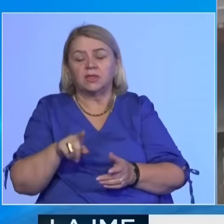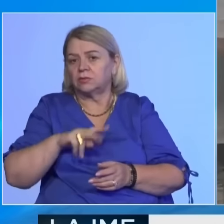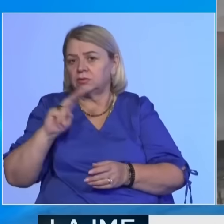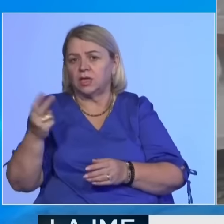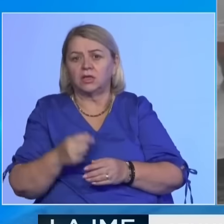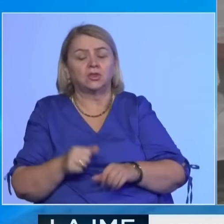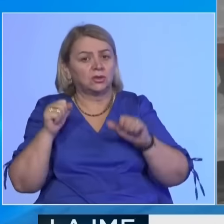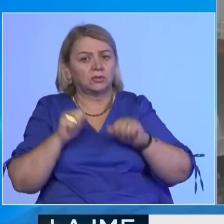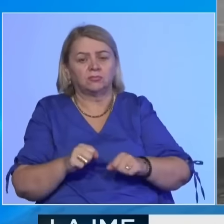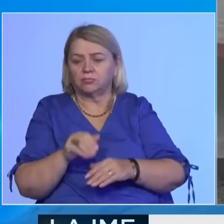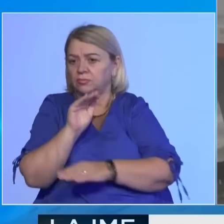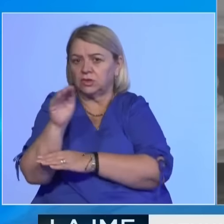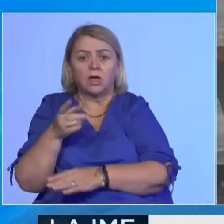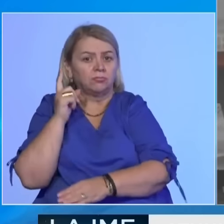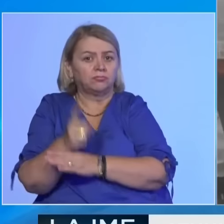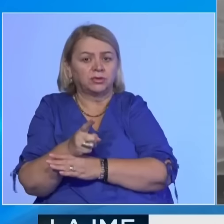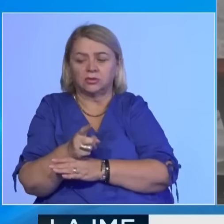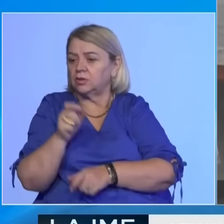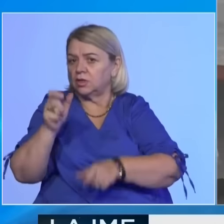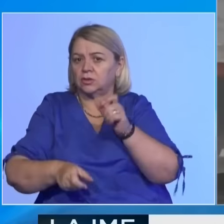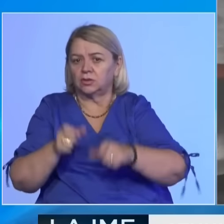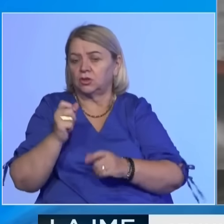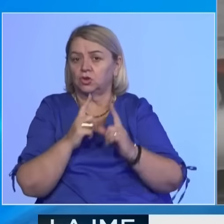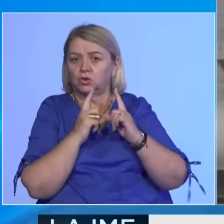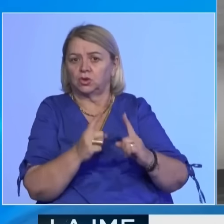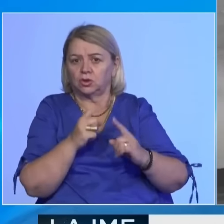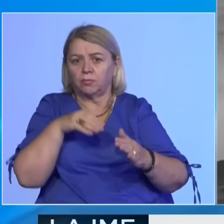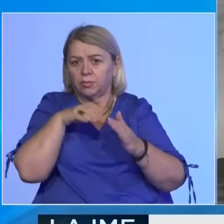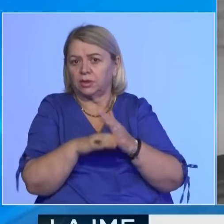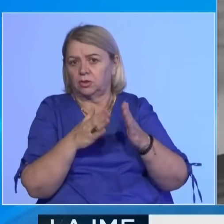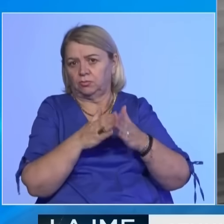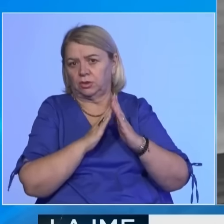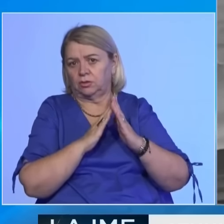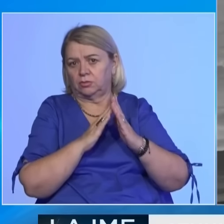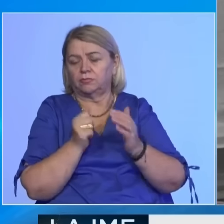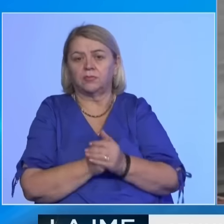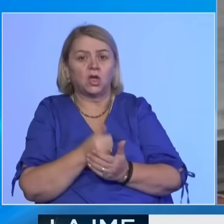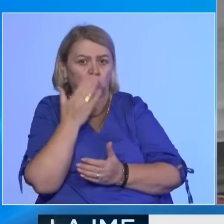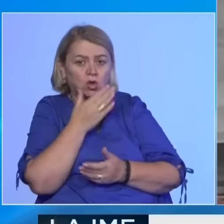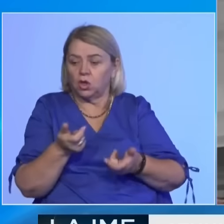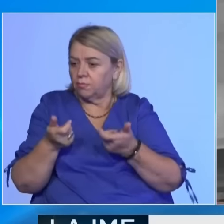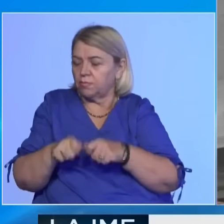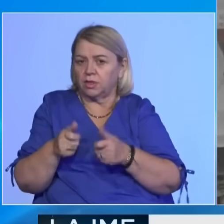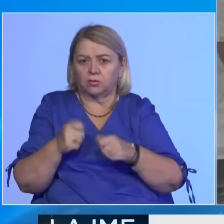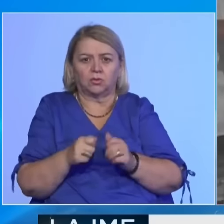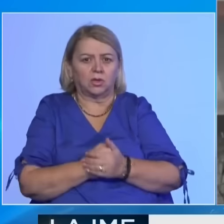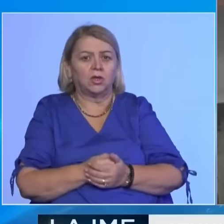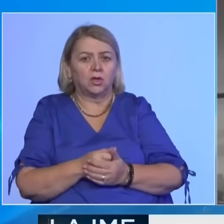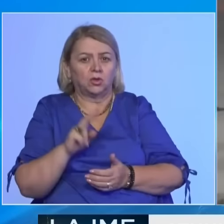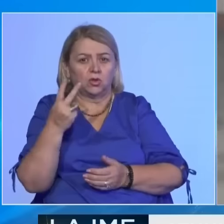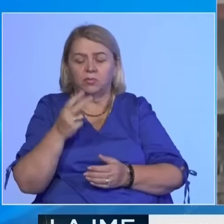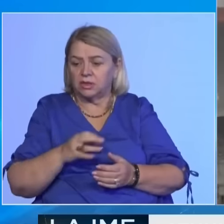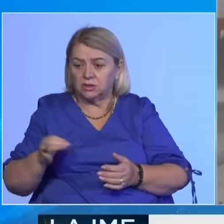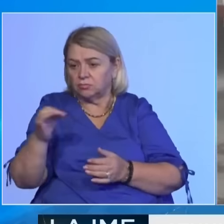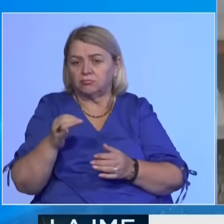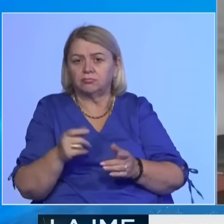autoritetet kanë lishuar ordrin për banorët që të qëndrojnë brenda shtëpive të tyre. Shkollat janë byllur në 12 provinsat veriore